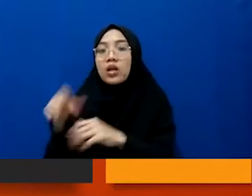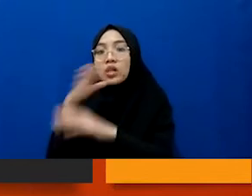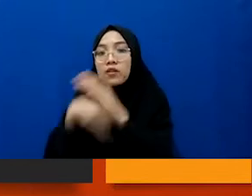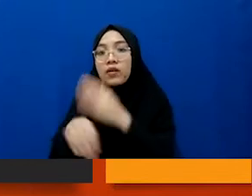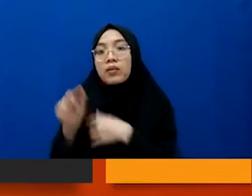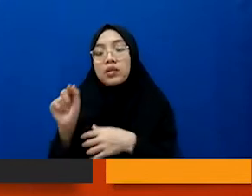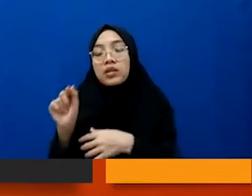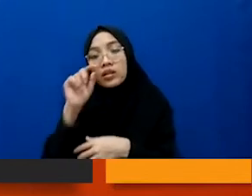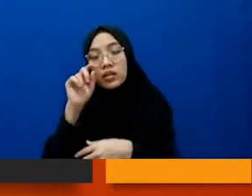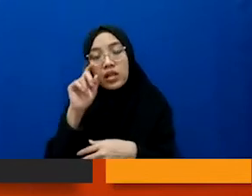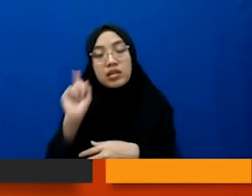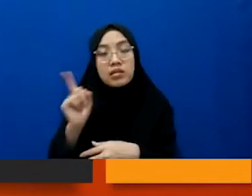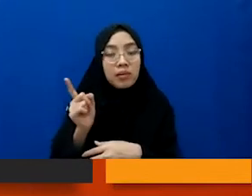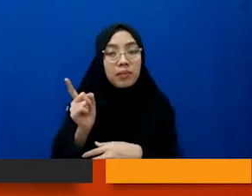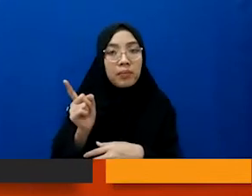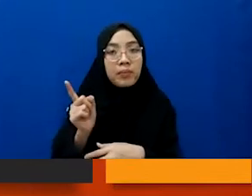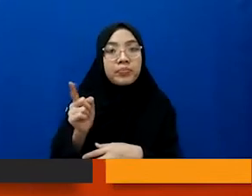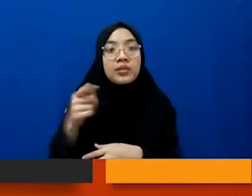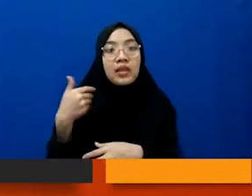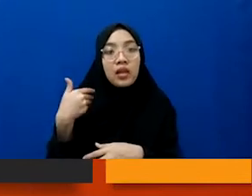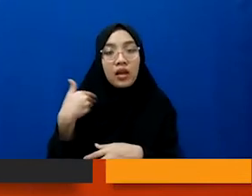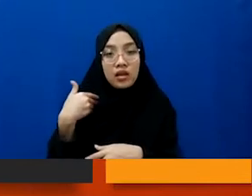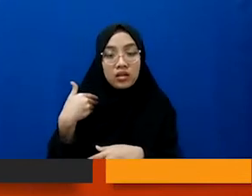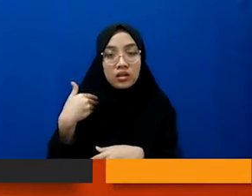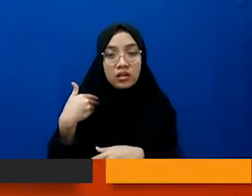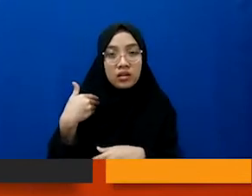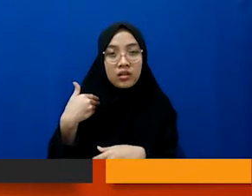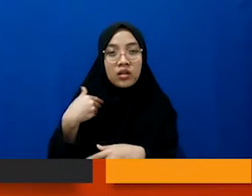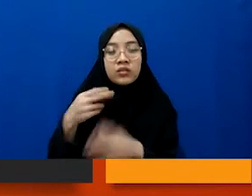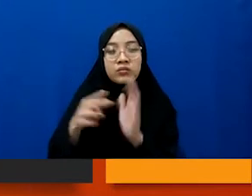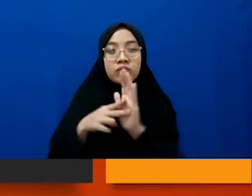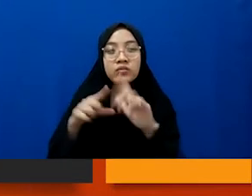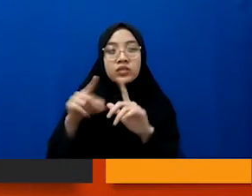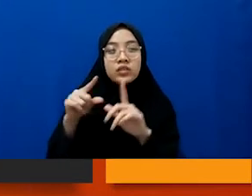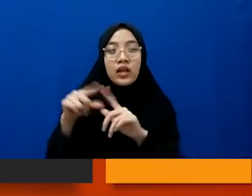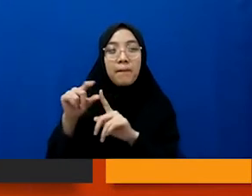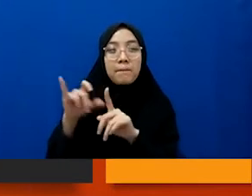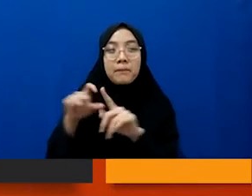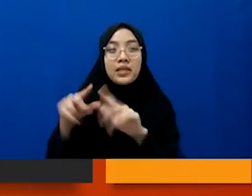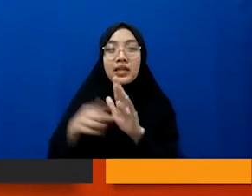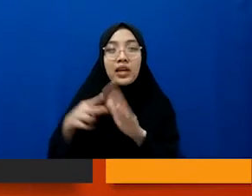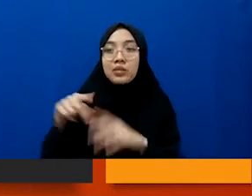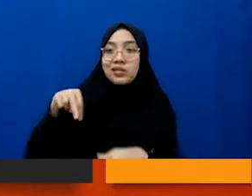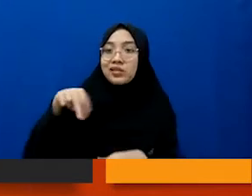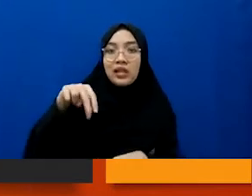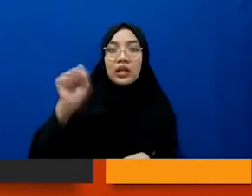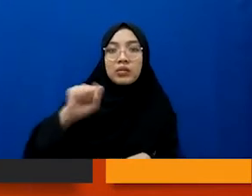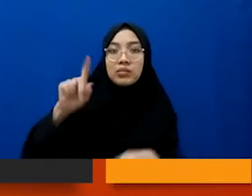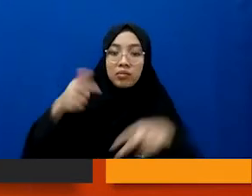karena ada loh ya terpidana yang kemudian dia sampai enggak bisa jalan gitu kan